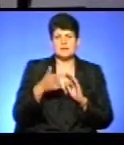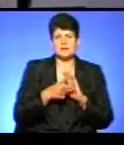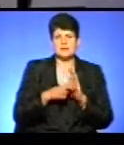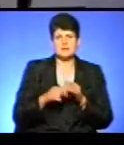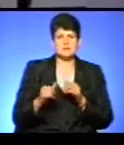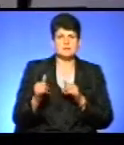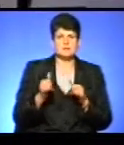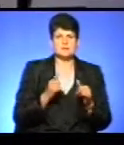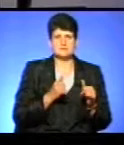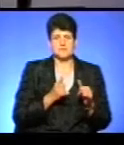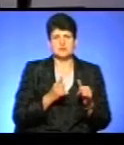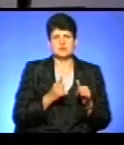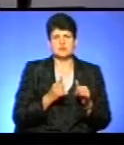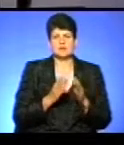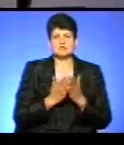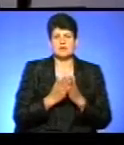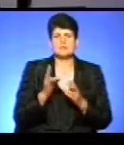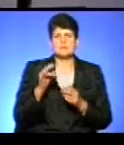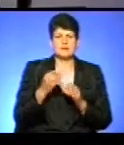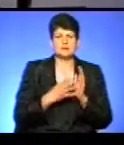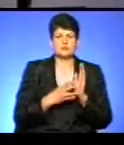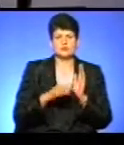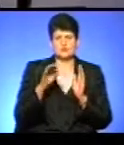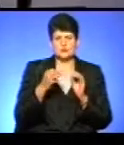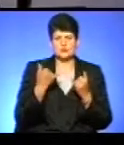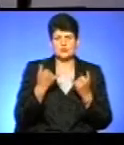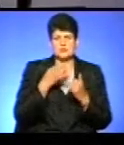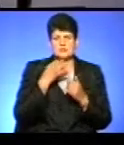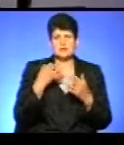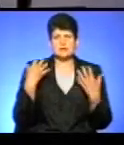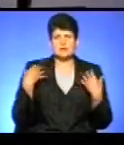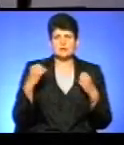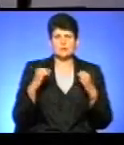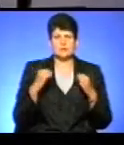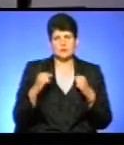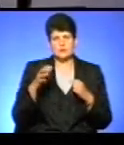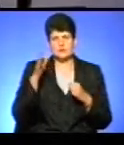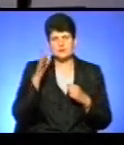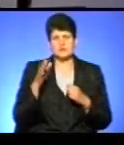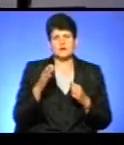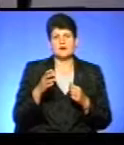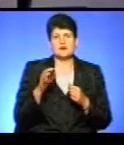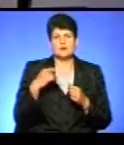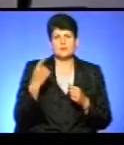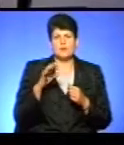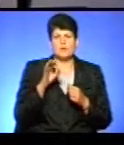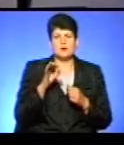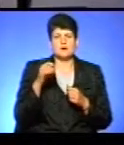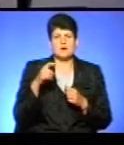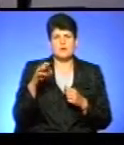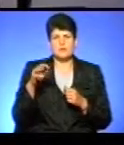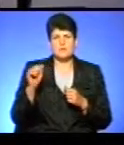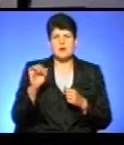забезпечені підручниками на 90%. Повідомила сьогодні начальник управління освіти і науки області Ольга Хома. Як навчаються 5